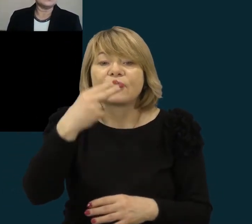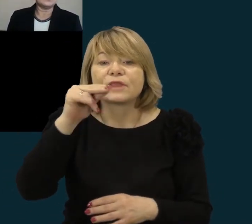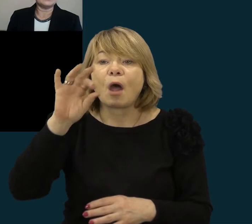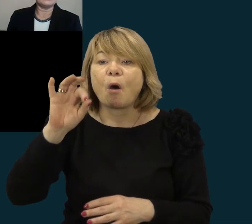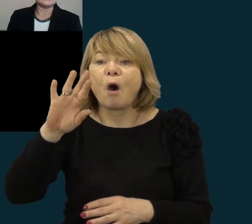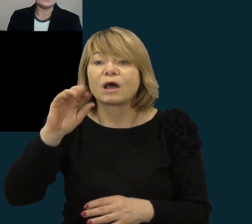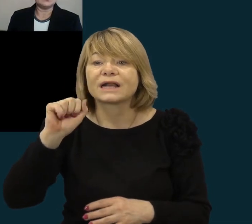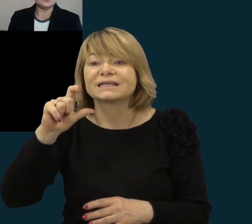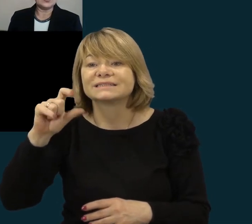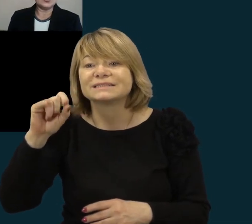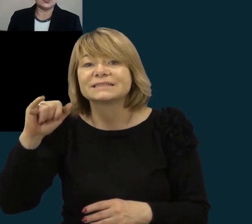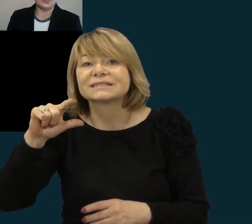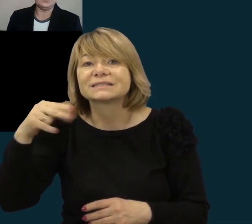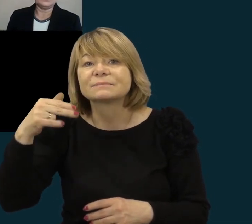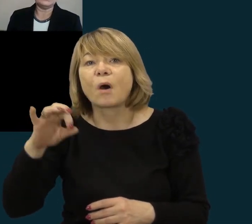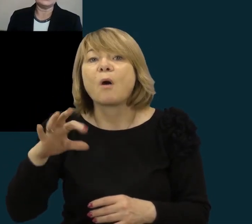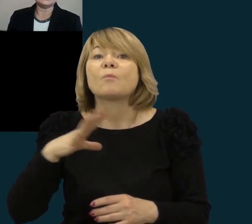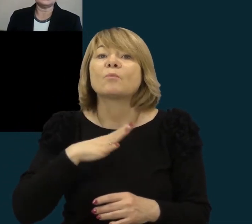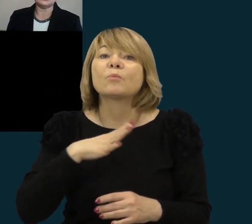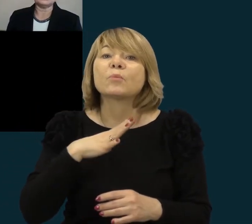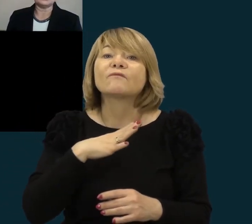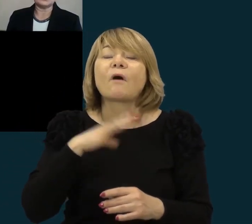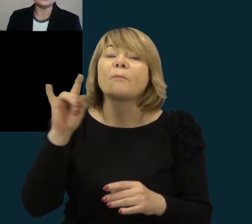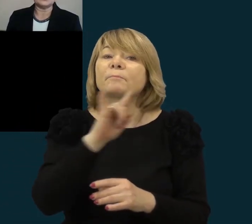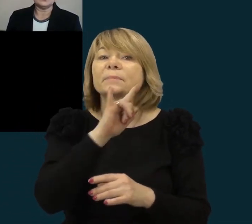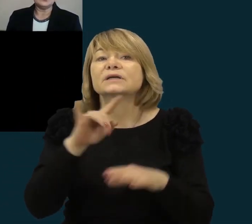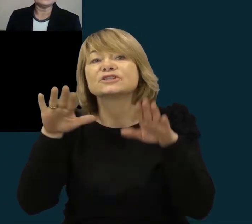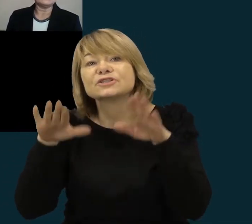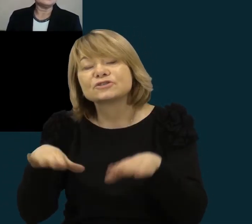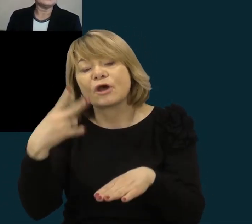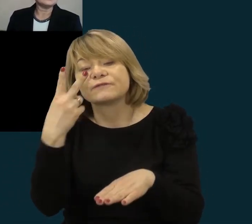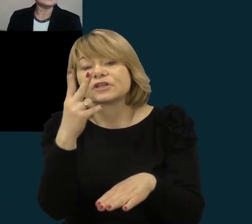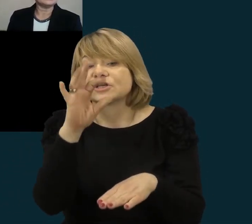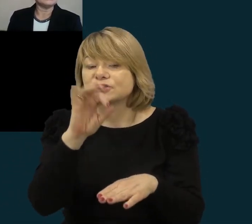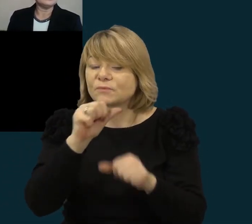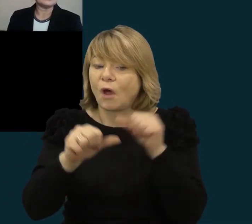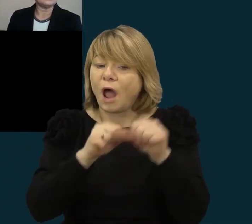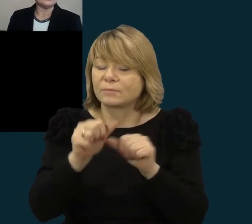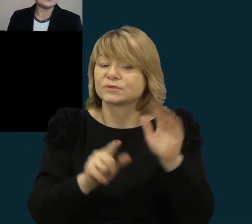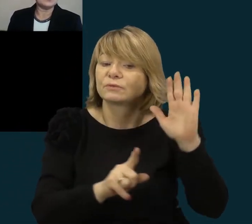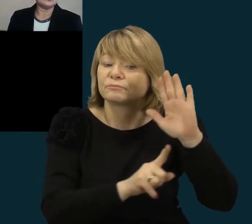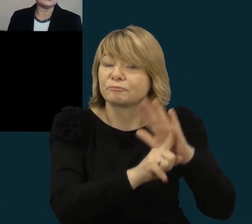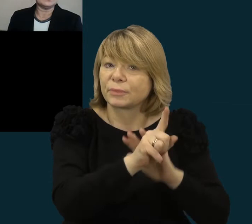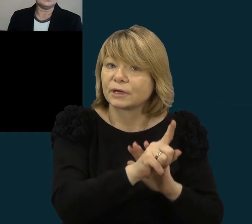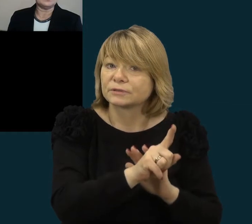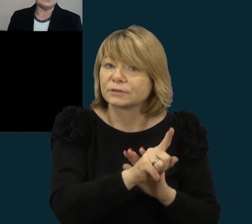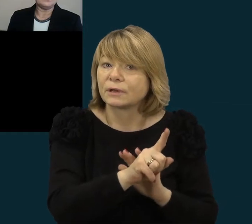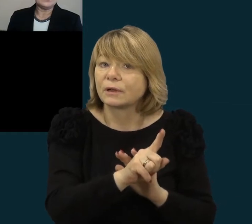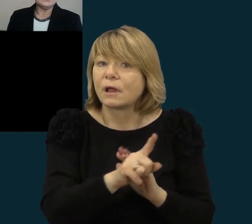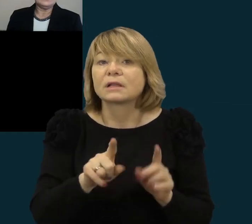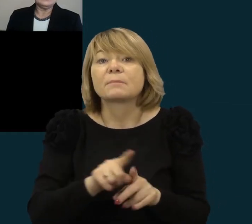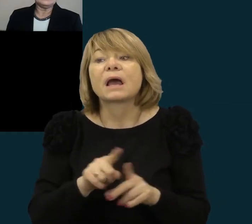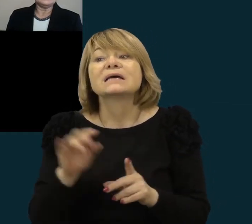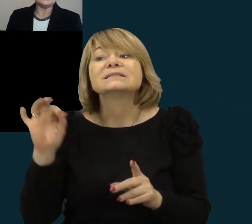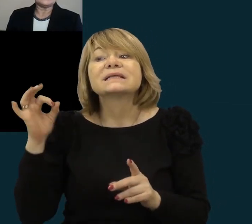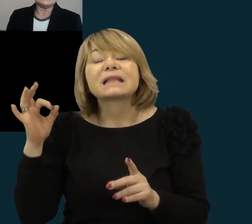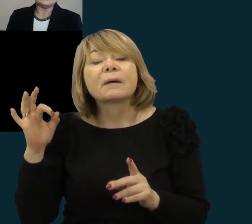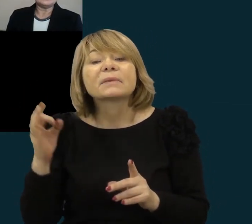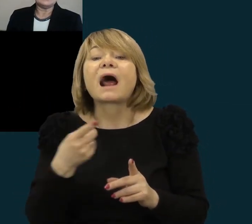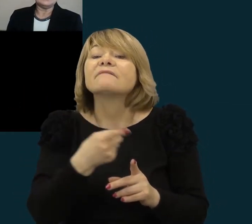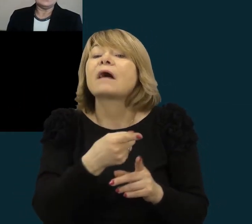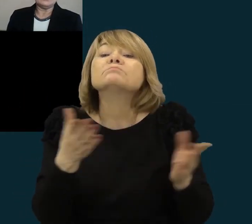klebonavos įdabravo miestelio bažnyčioje, 20-tojo andžių pradžioje. Jo indėlis lietuvybės posėlimi įsidabrave. Ir